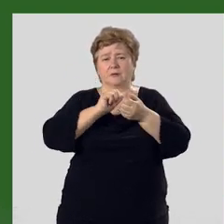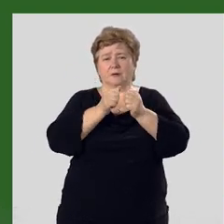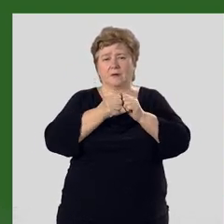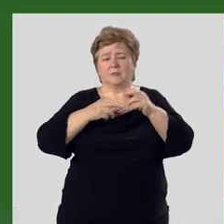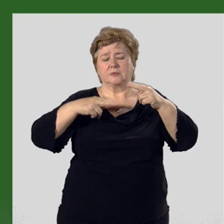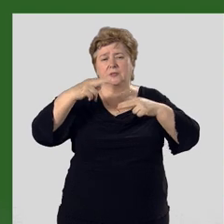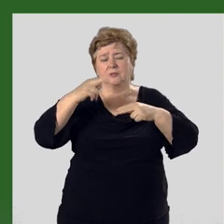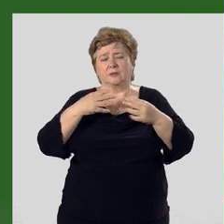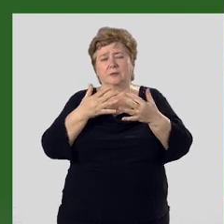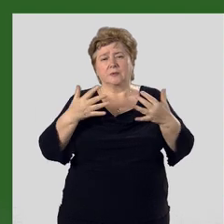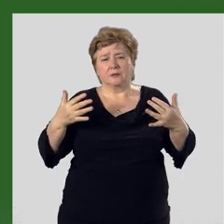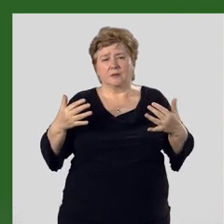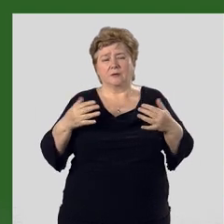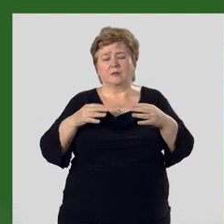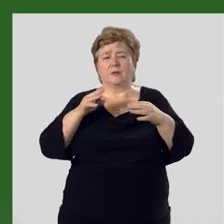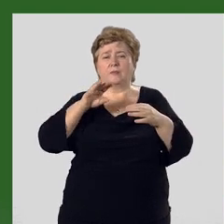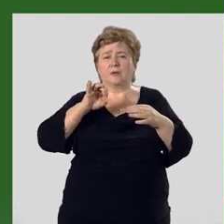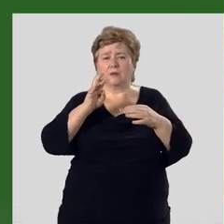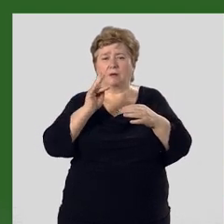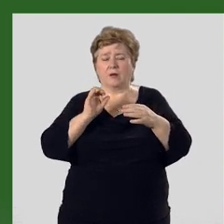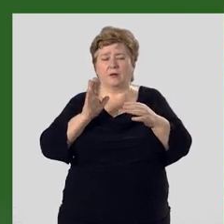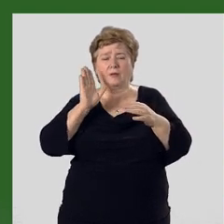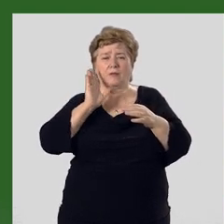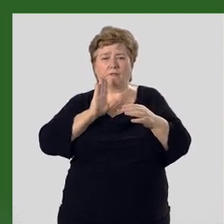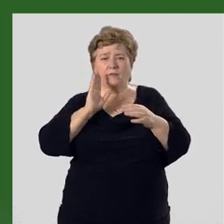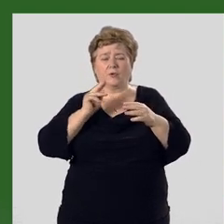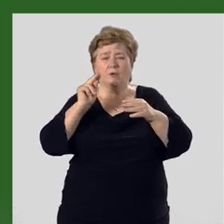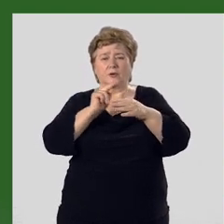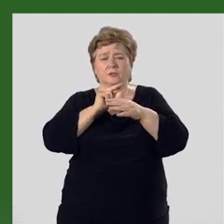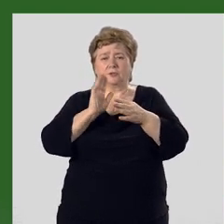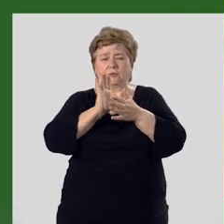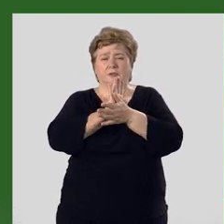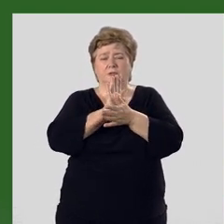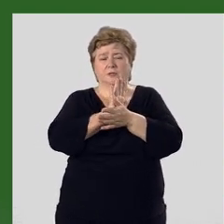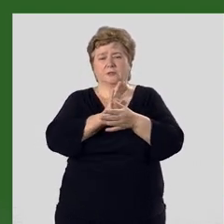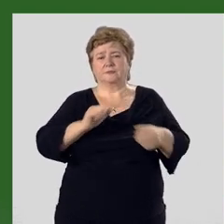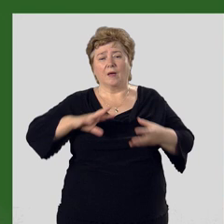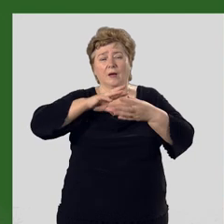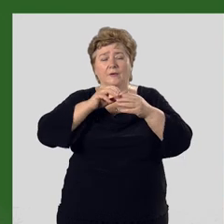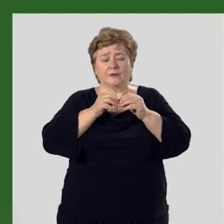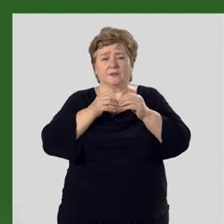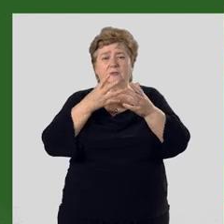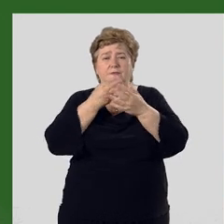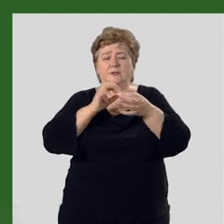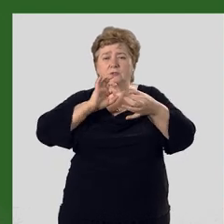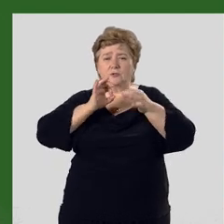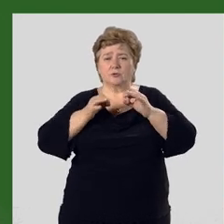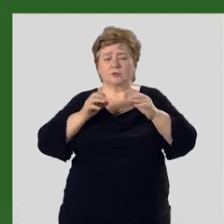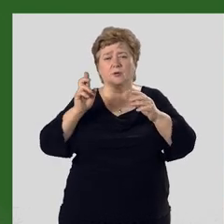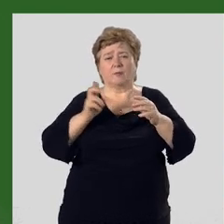строительные материалы, минеральные воды, лечебные грязи. В результате своей сложной